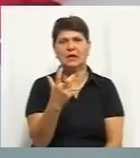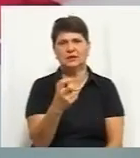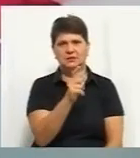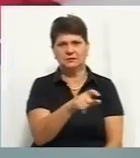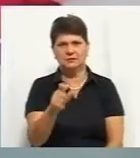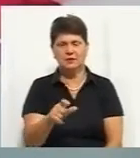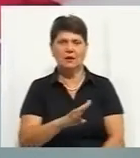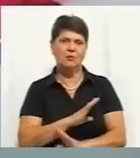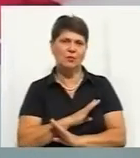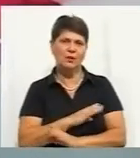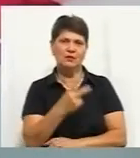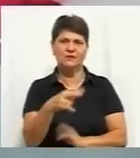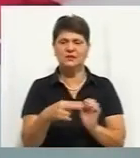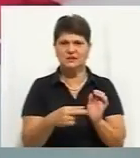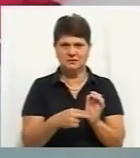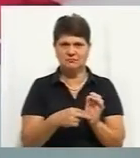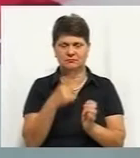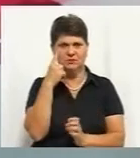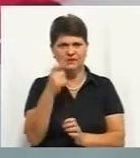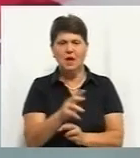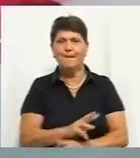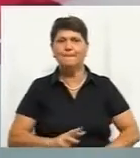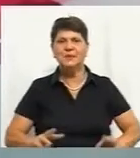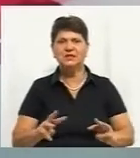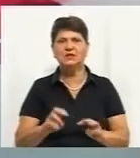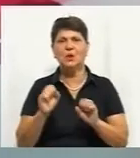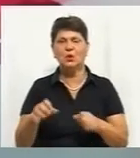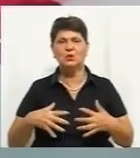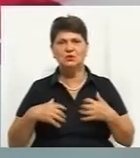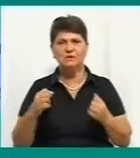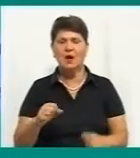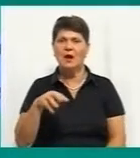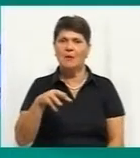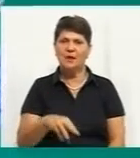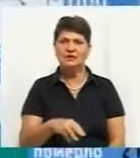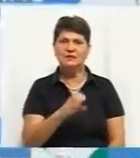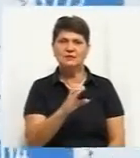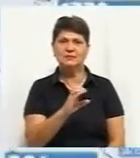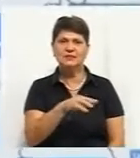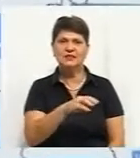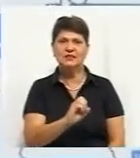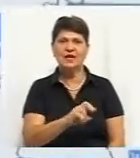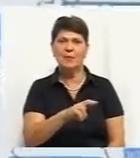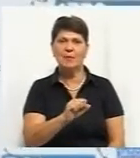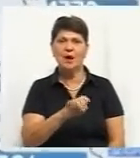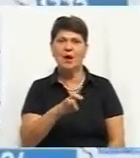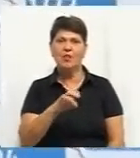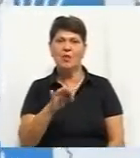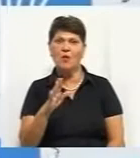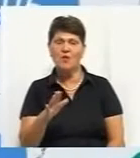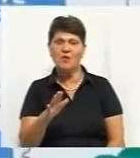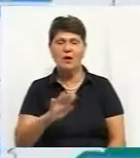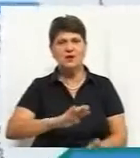Померли 27 людей, повідомив міністр охорони здоров'я Максим Степанов. Ситуацію по регіонах ви зараз бачите на